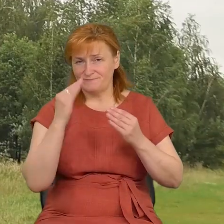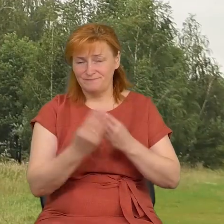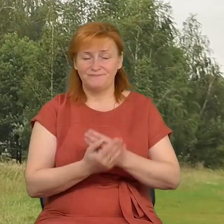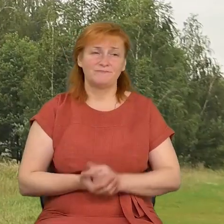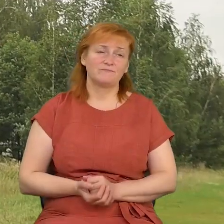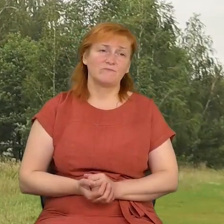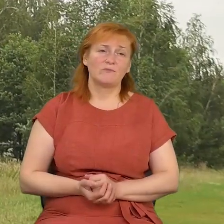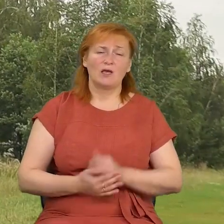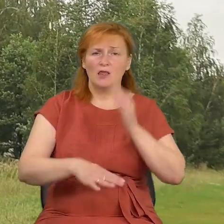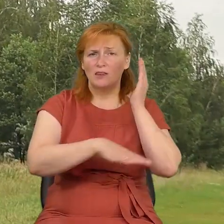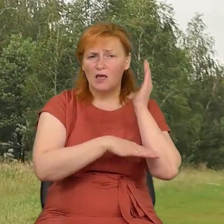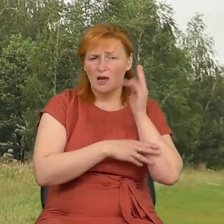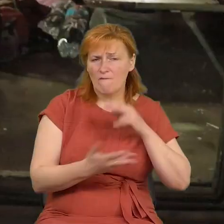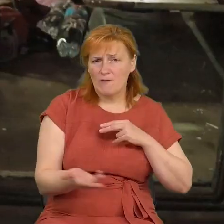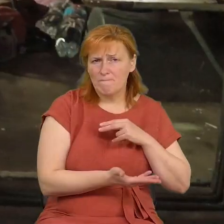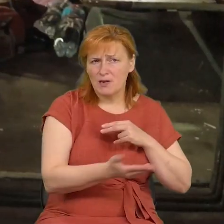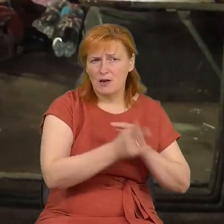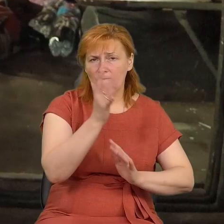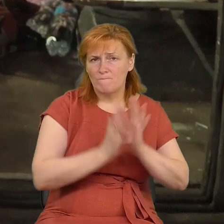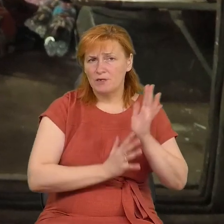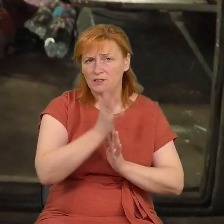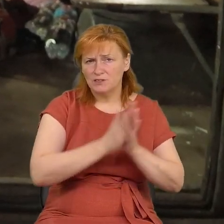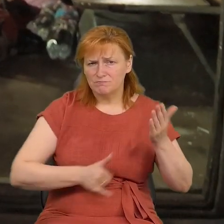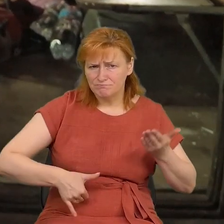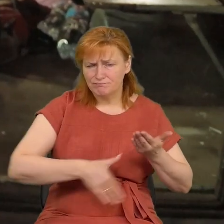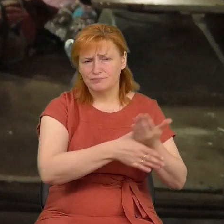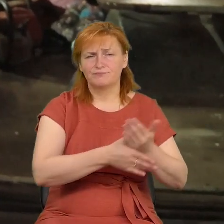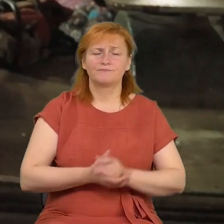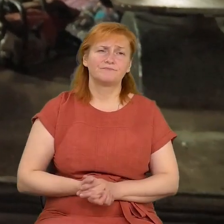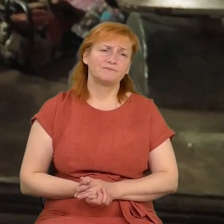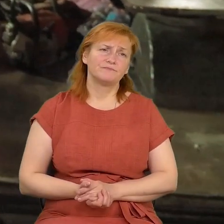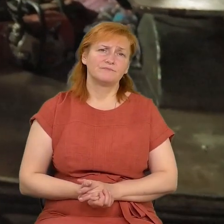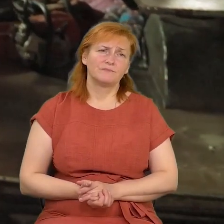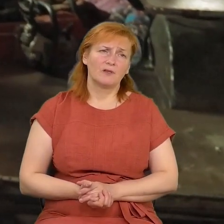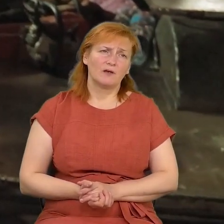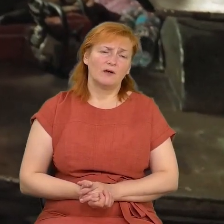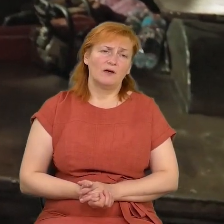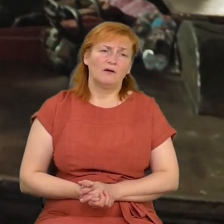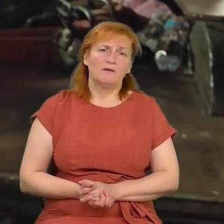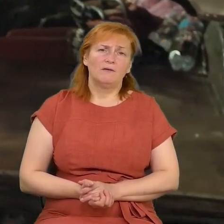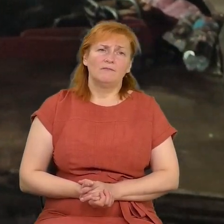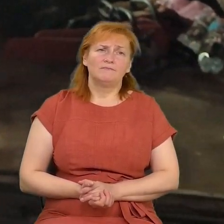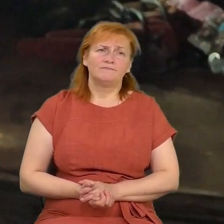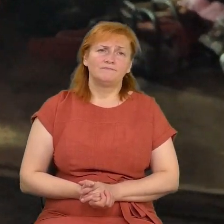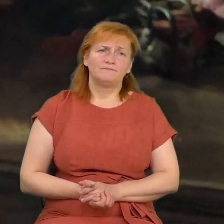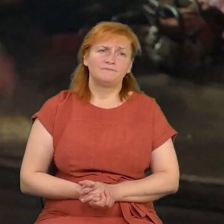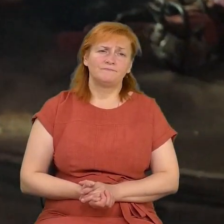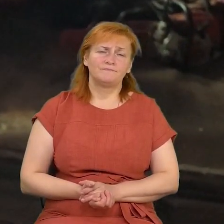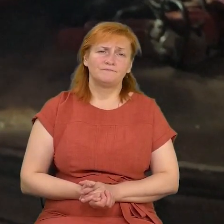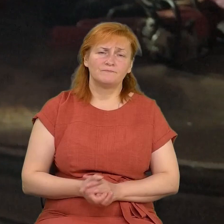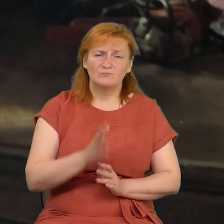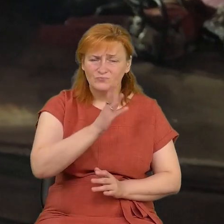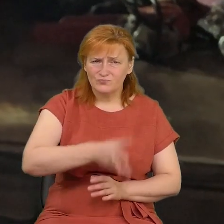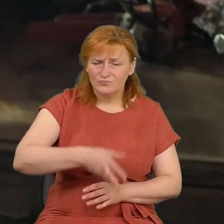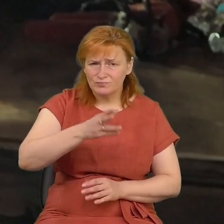Дерева пиляв у цьому лісі. Пілим, трески як літять, тут десь щось поміняло трохи.